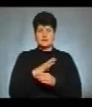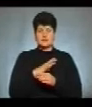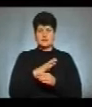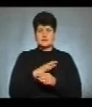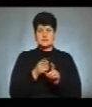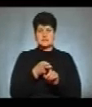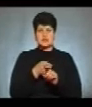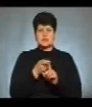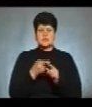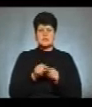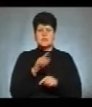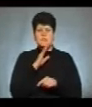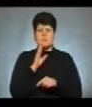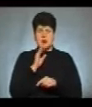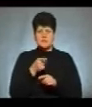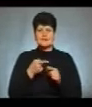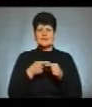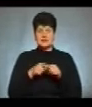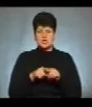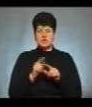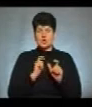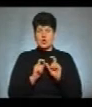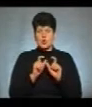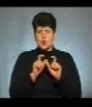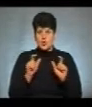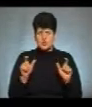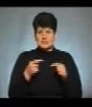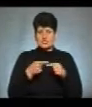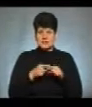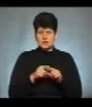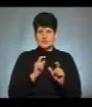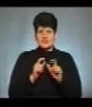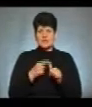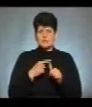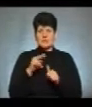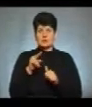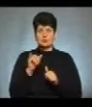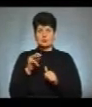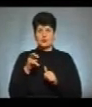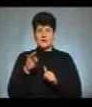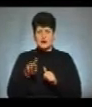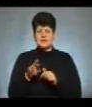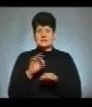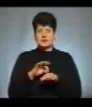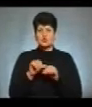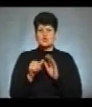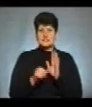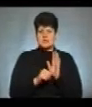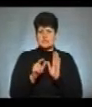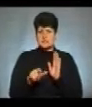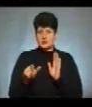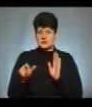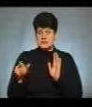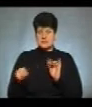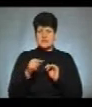їхня мама. Технічний коледж Тернопільського національного технічного університету імені Полюя захворіло 16 осіб, з